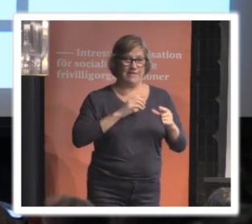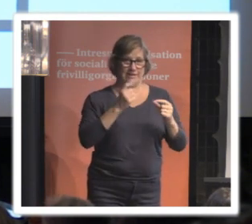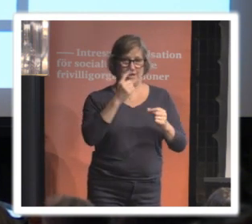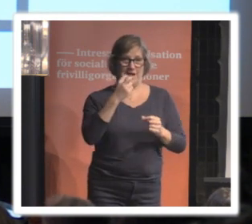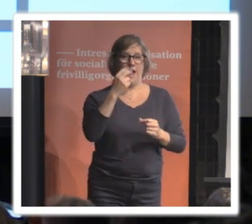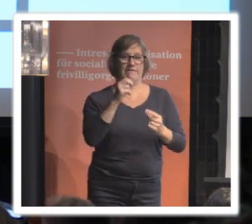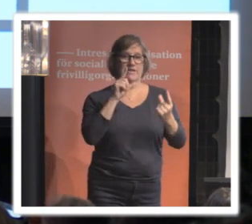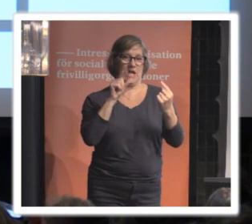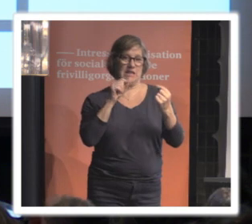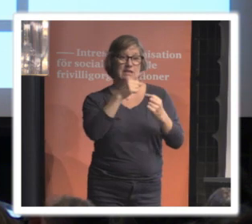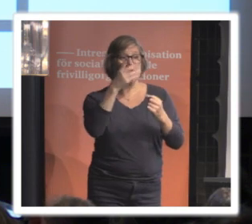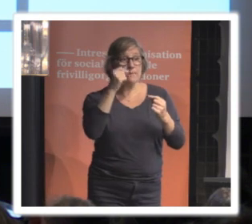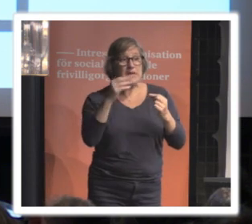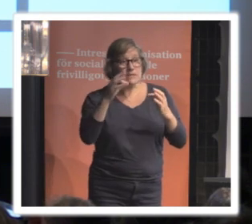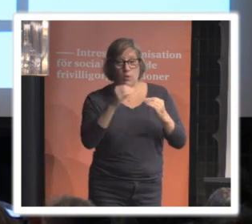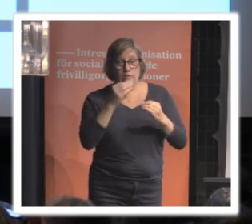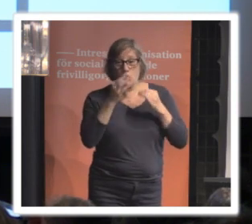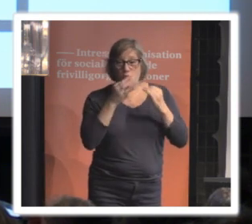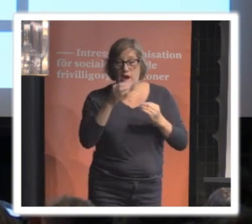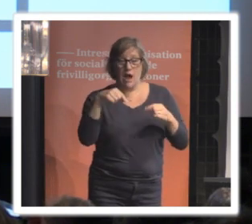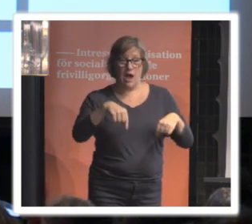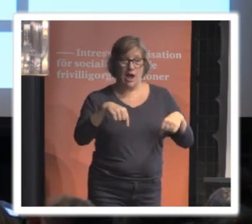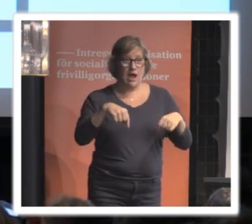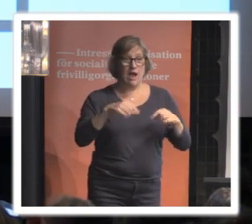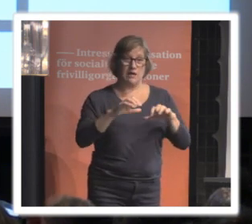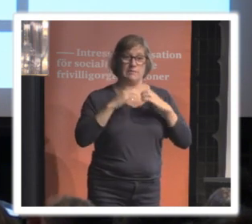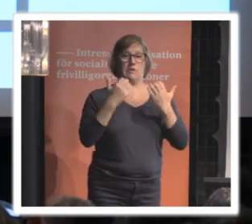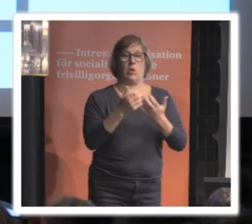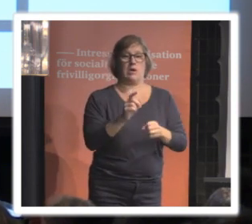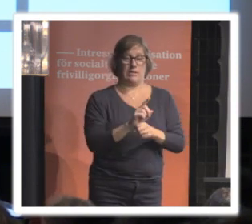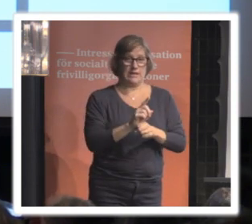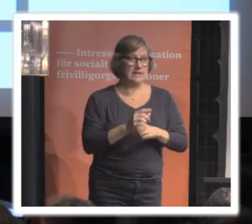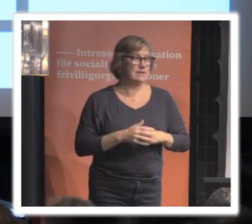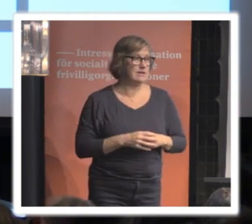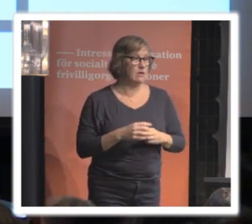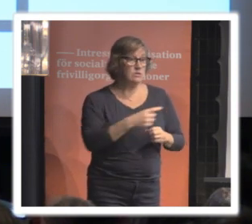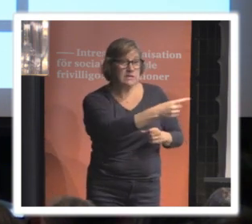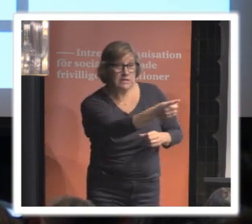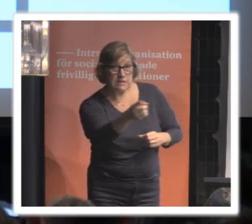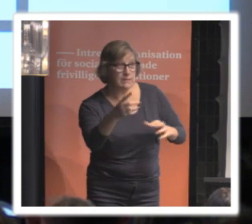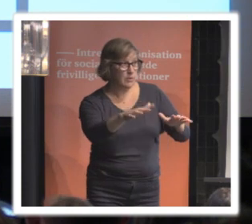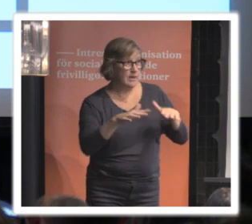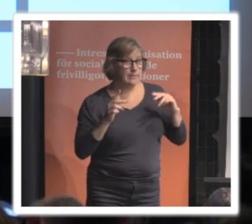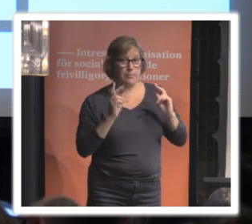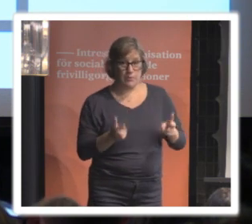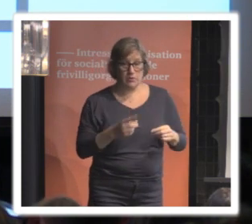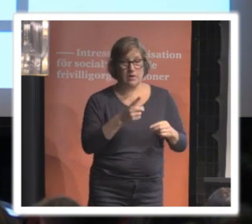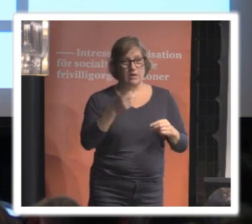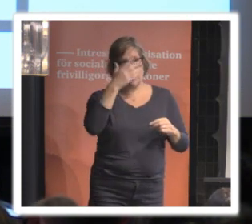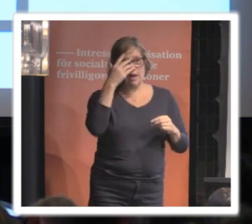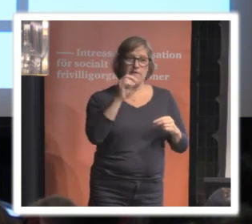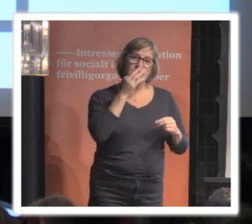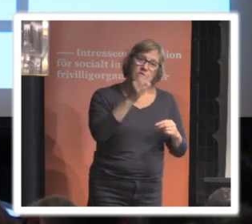Vi kan ni ställa frågor under Seminariet, och det kan även ni göra om ni vill det här. Ni kan även ställa via